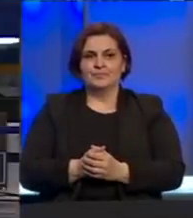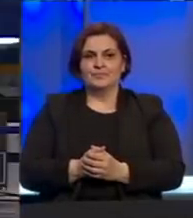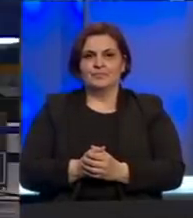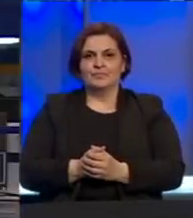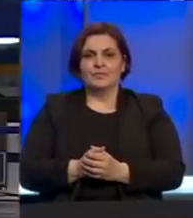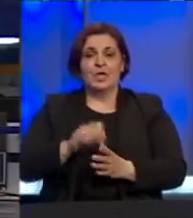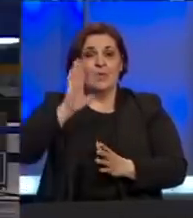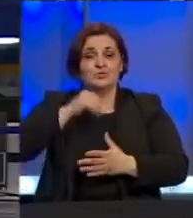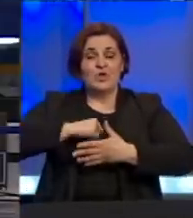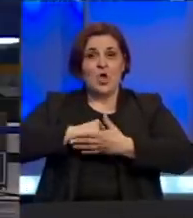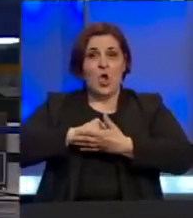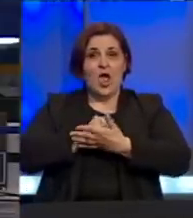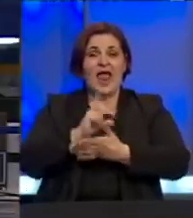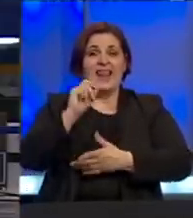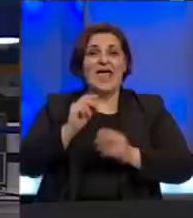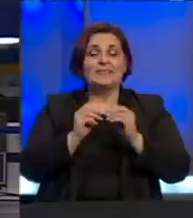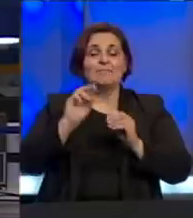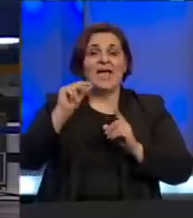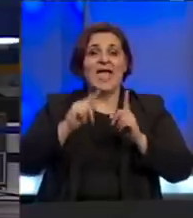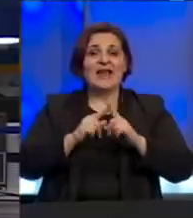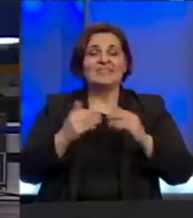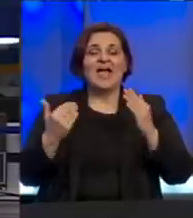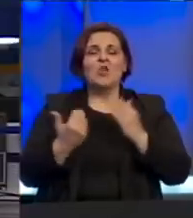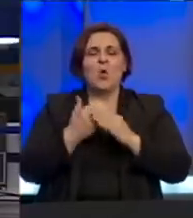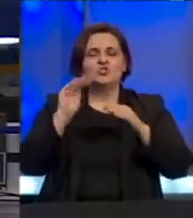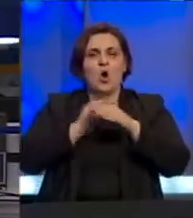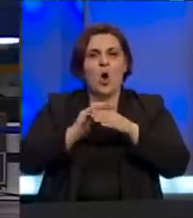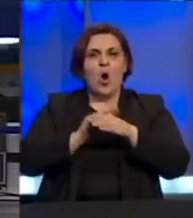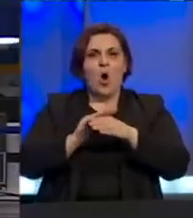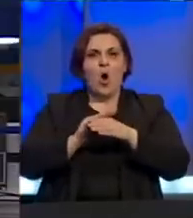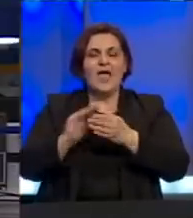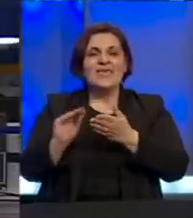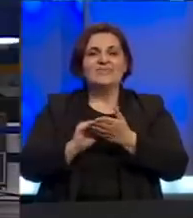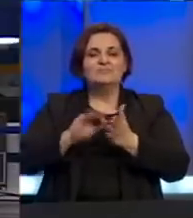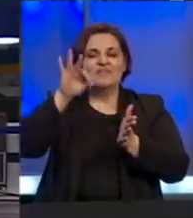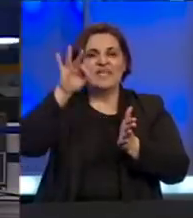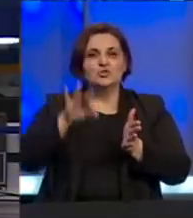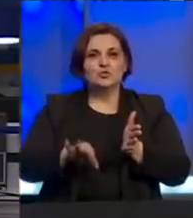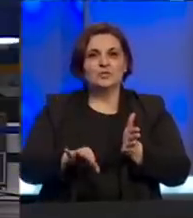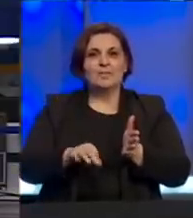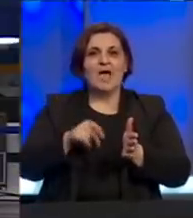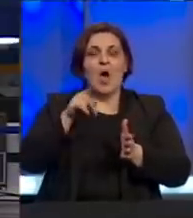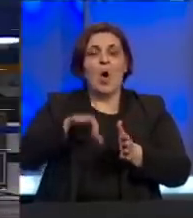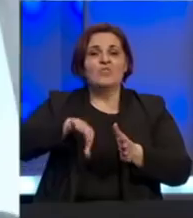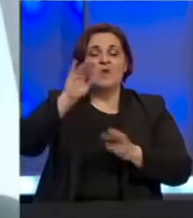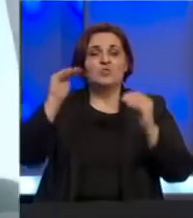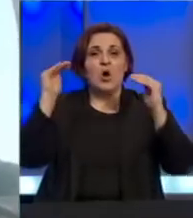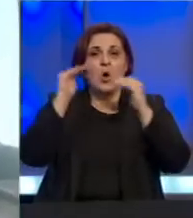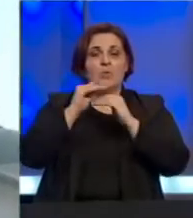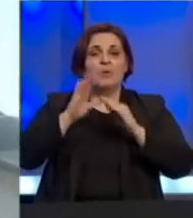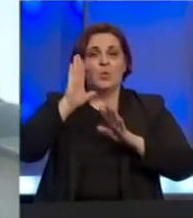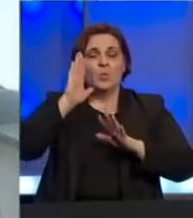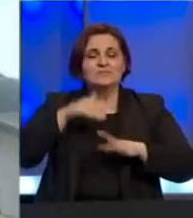Muslimani obilježavaju Leiletul Berat noć oprosta i ispisivanja sudbine Ova odabrana noć se u